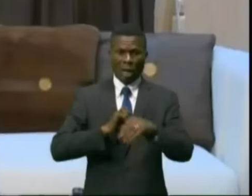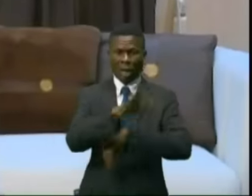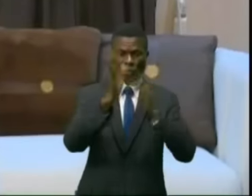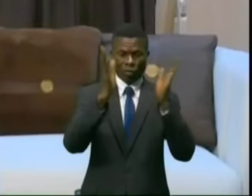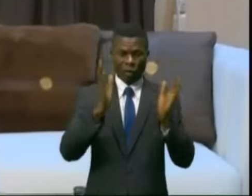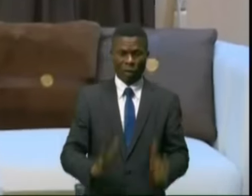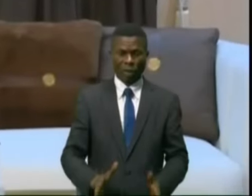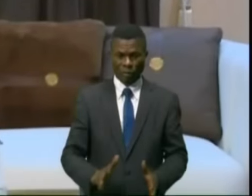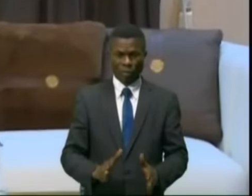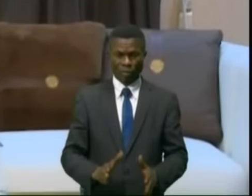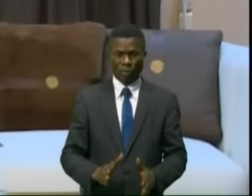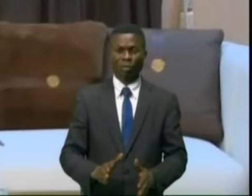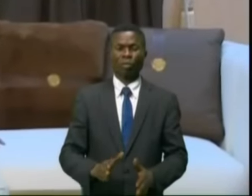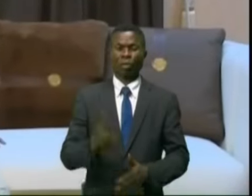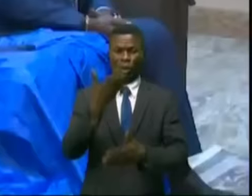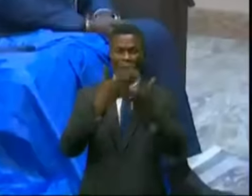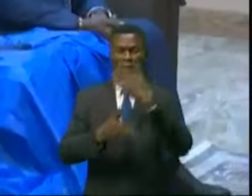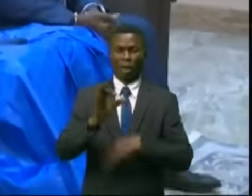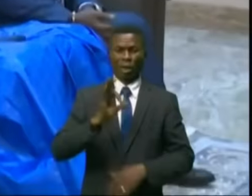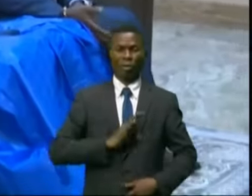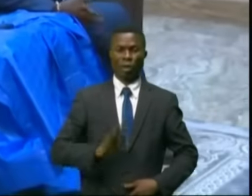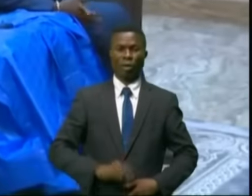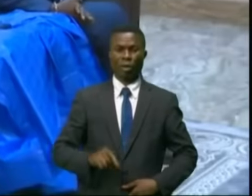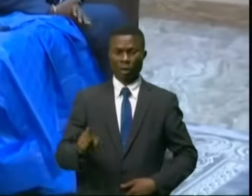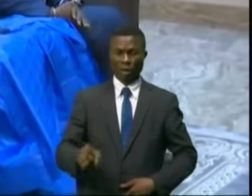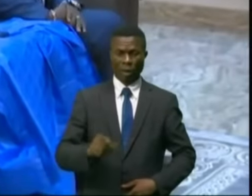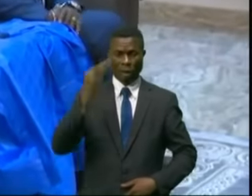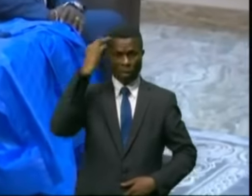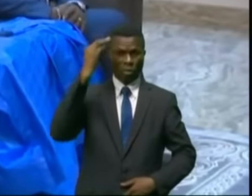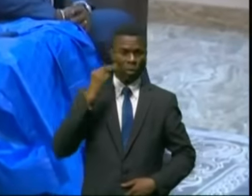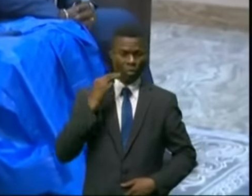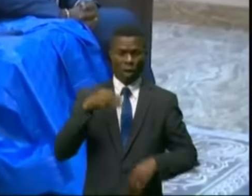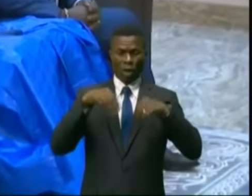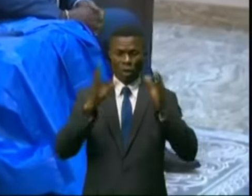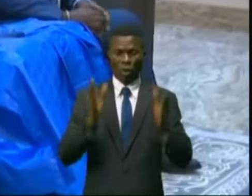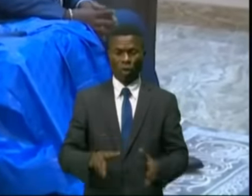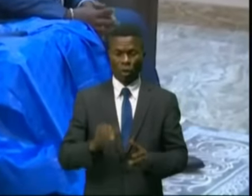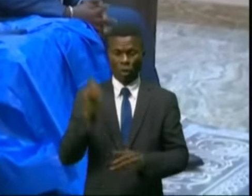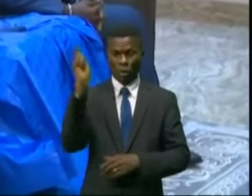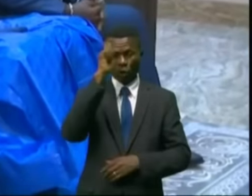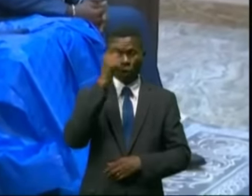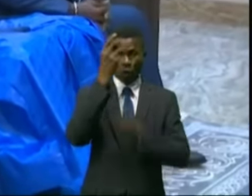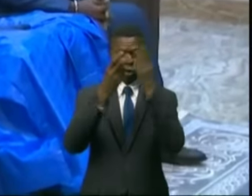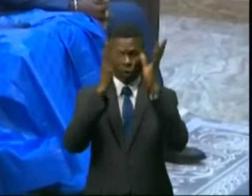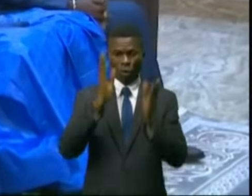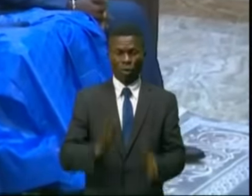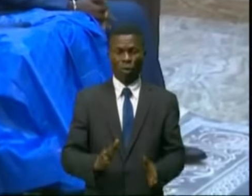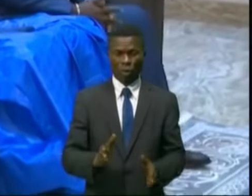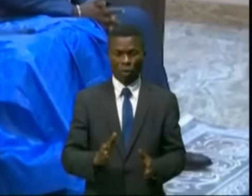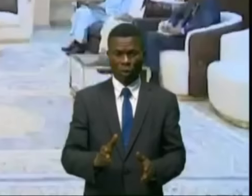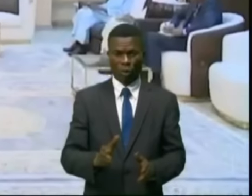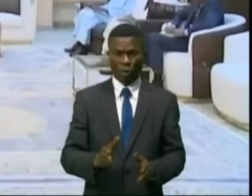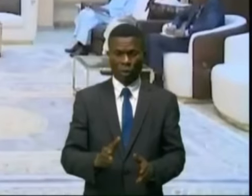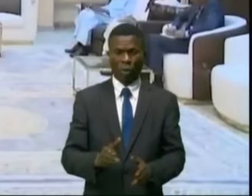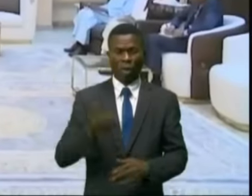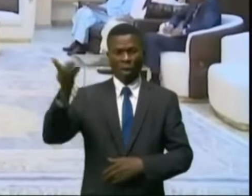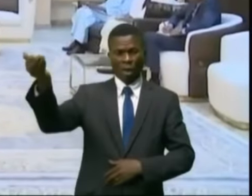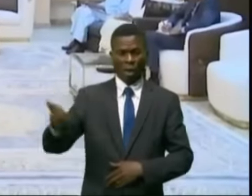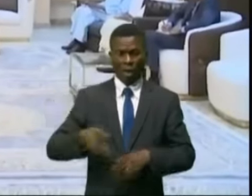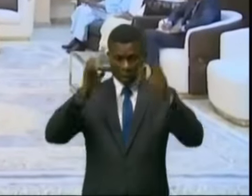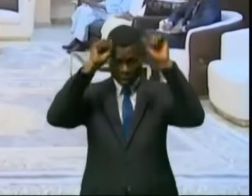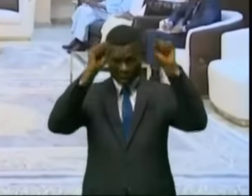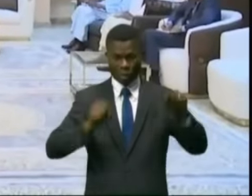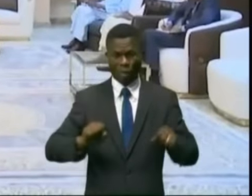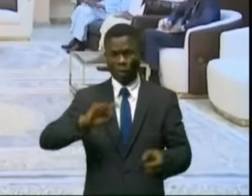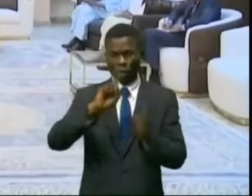facilitateur désigné de la CAC et ministre congolais du tourisme et de nouveau reçu par le président de